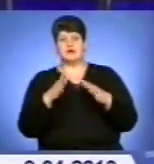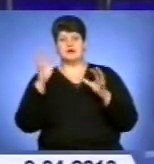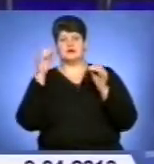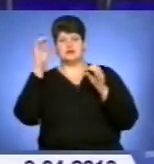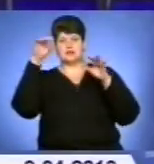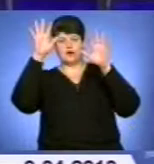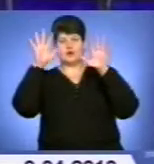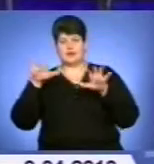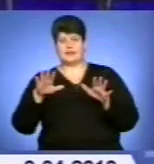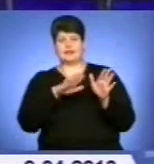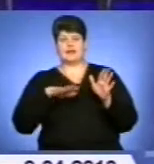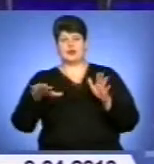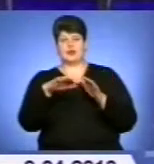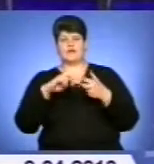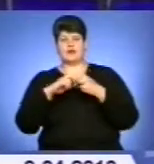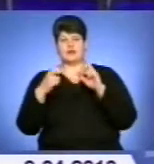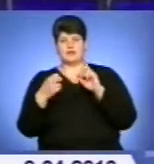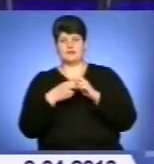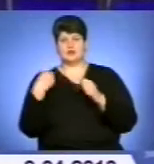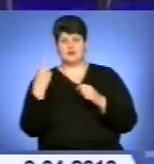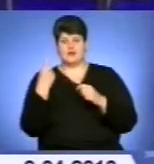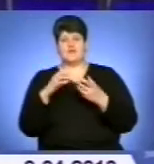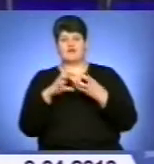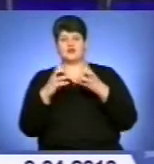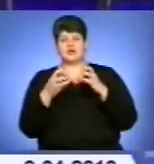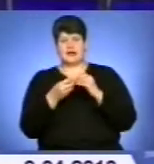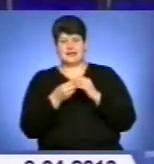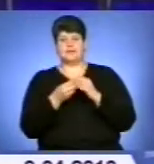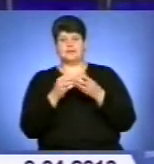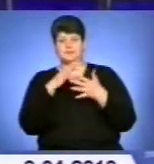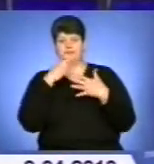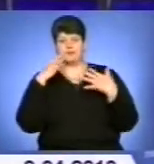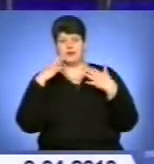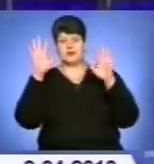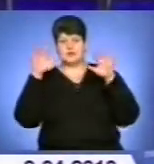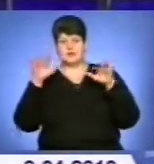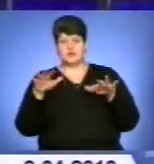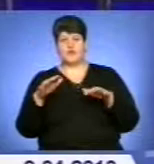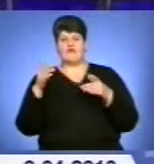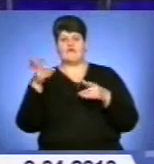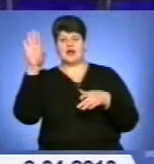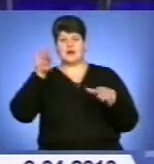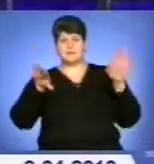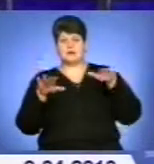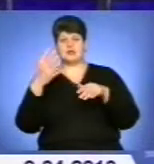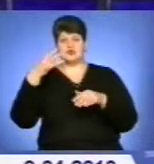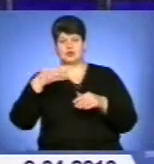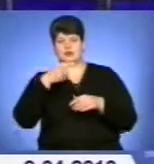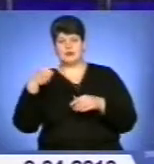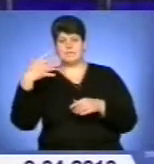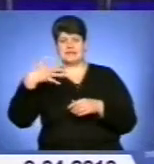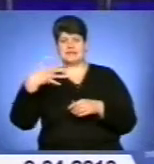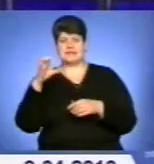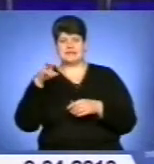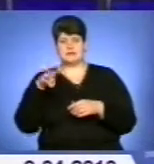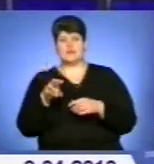території Івано-Франківської області. Висота снігу в Карпатах становить 50-70 сантиметрів. Можливе перевищення небезпечних